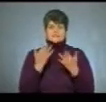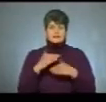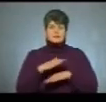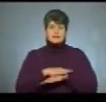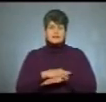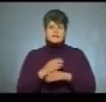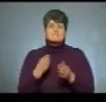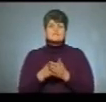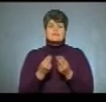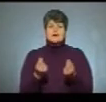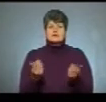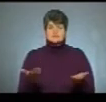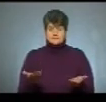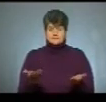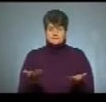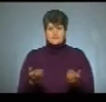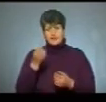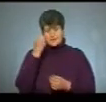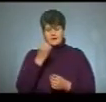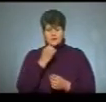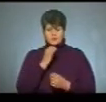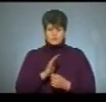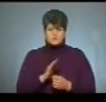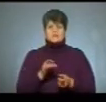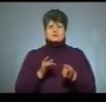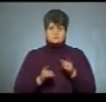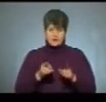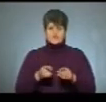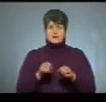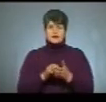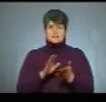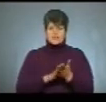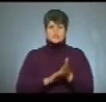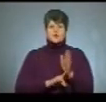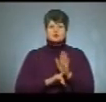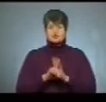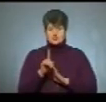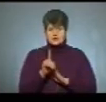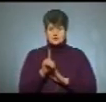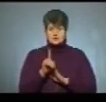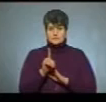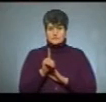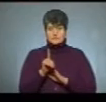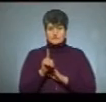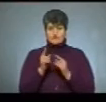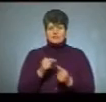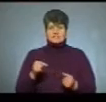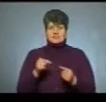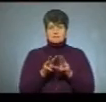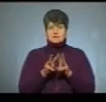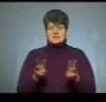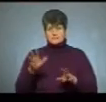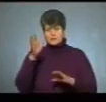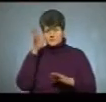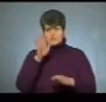вартість. Дякую. Справді, реєстрація розпочалася у визначенні Міністерством освіти і,